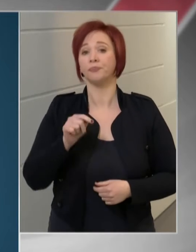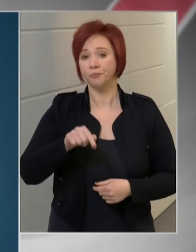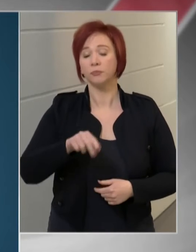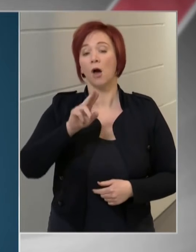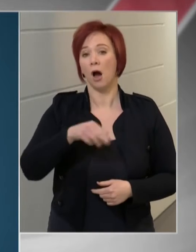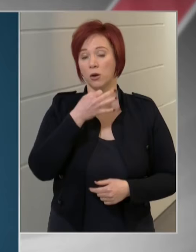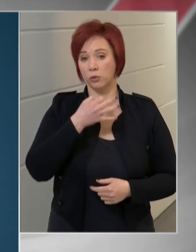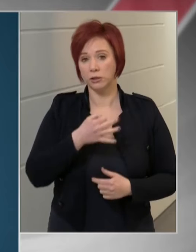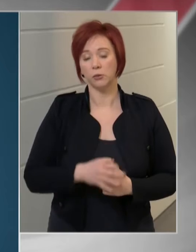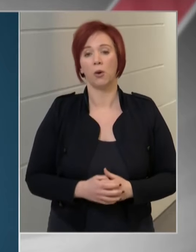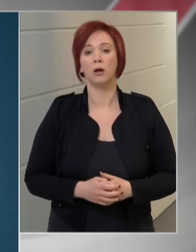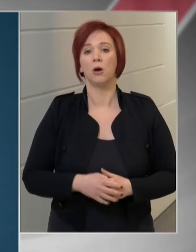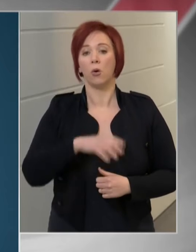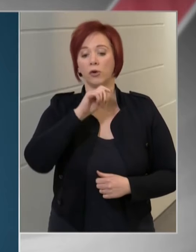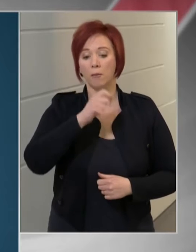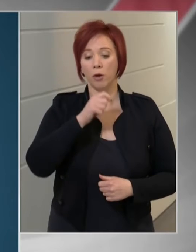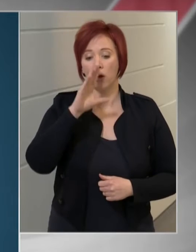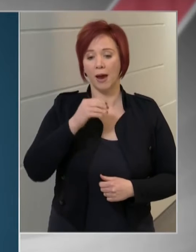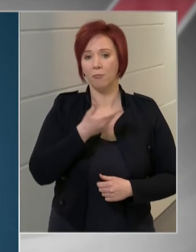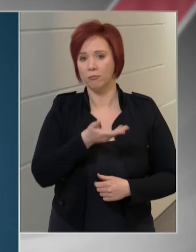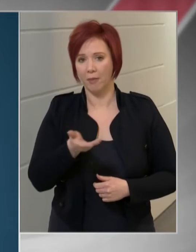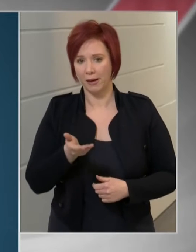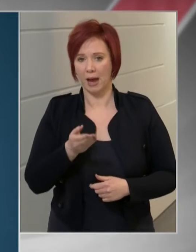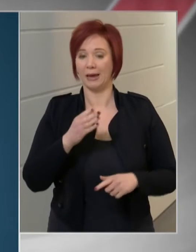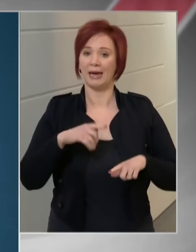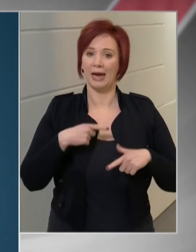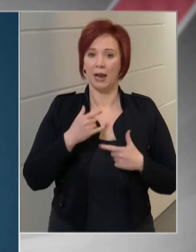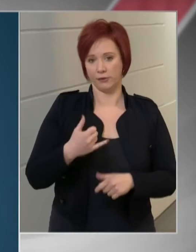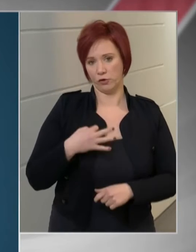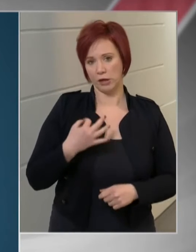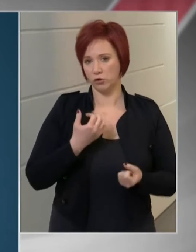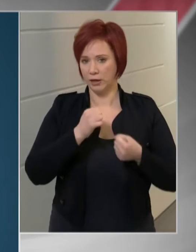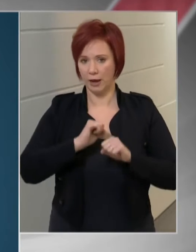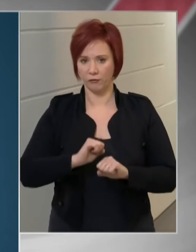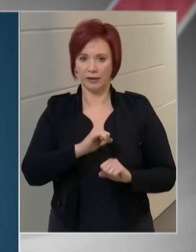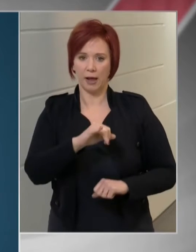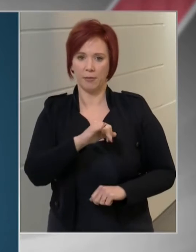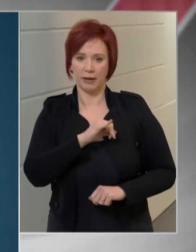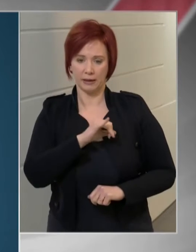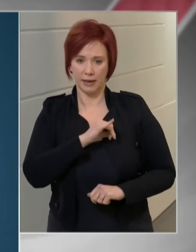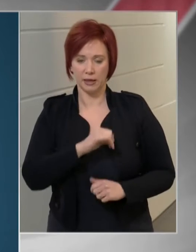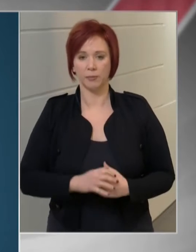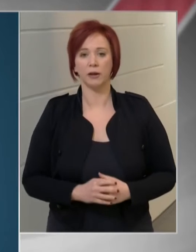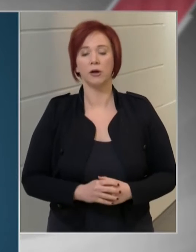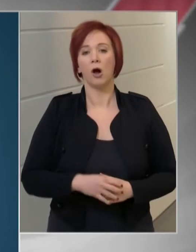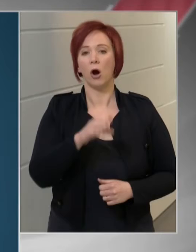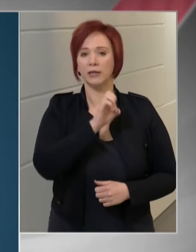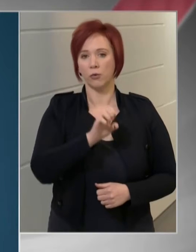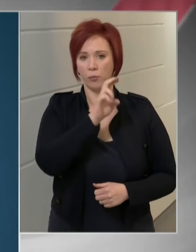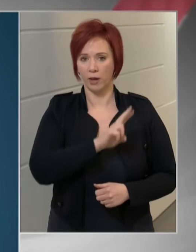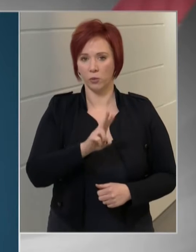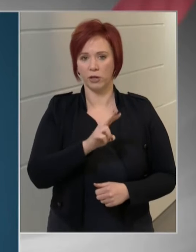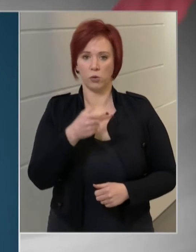kevés érkezik. A magyar emberek életének és egészségének védelme érdekében az Európai